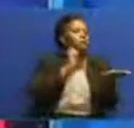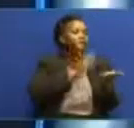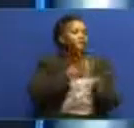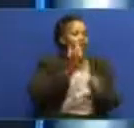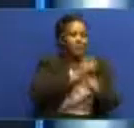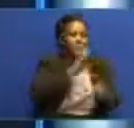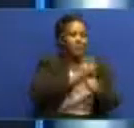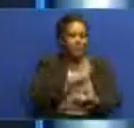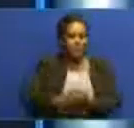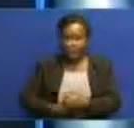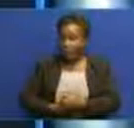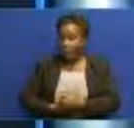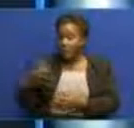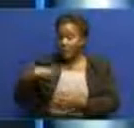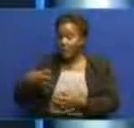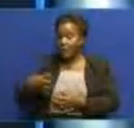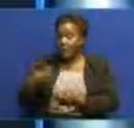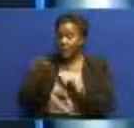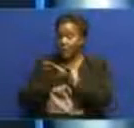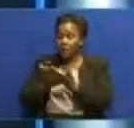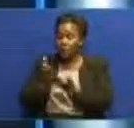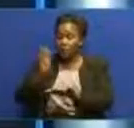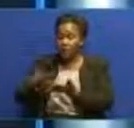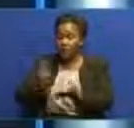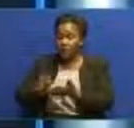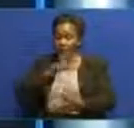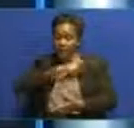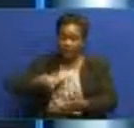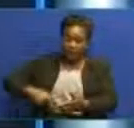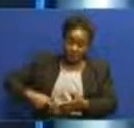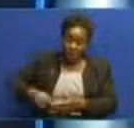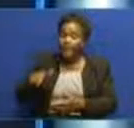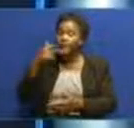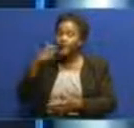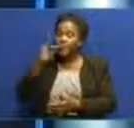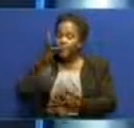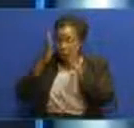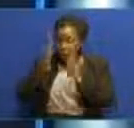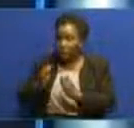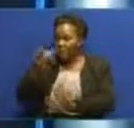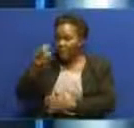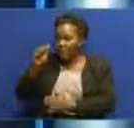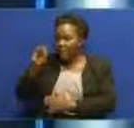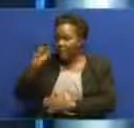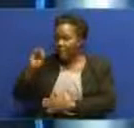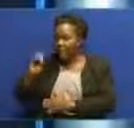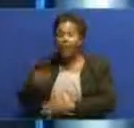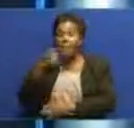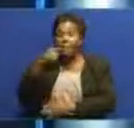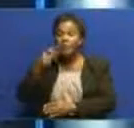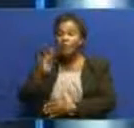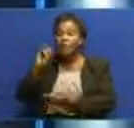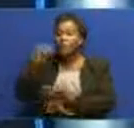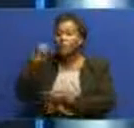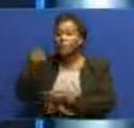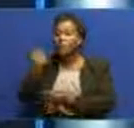Wazirwa inchi ofisi ya Raisi Tawalaza Mikuwa na serikali za mitata misemi Selemani Jafo. Ameasema hayo jijini dodoma. Wukate kizindua zoezi la